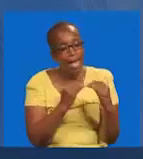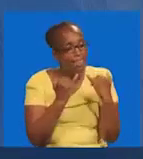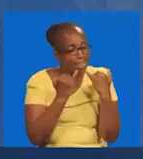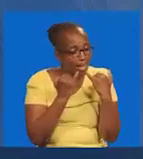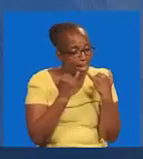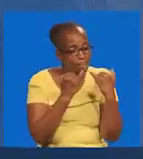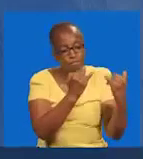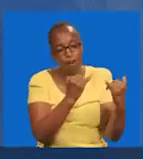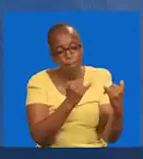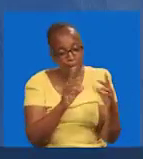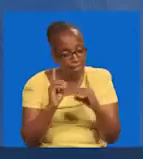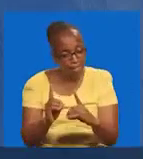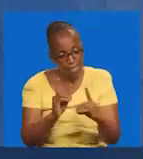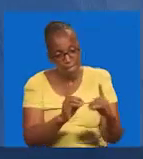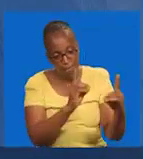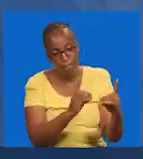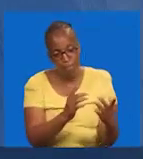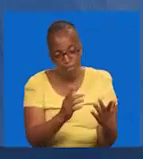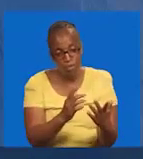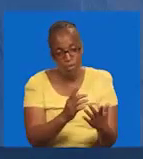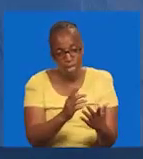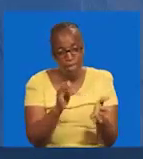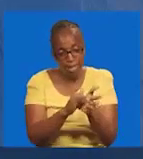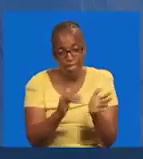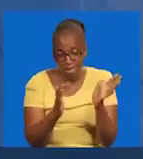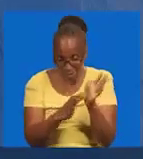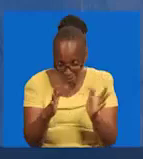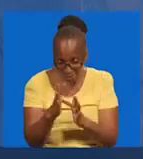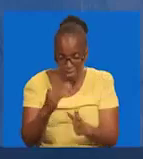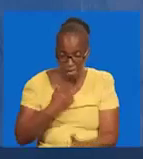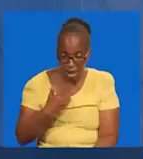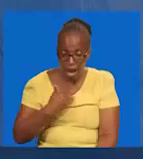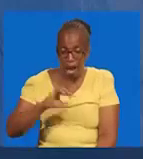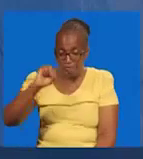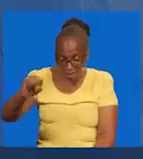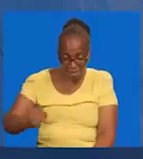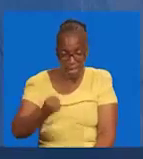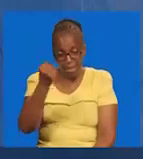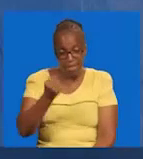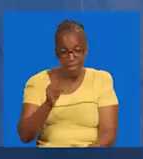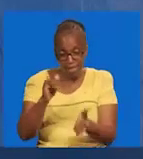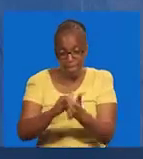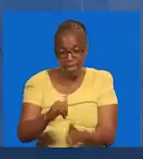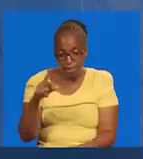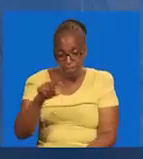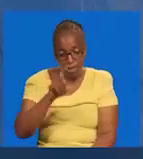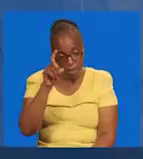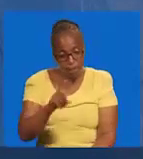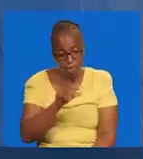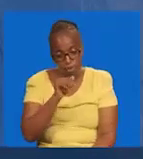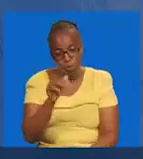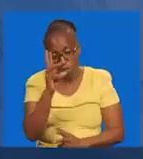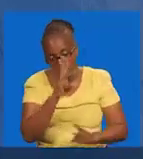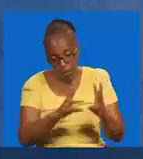Waambiwe. Musi hofu. Yule yesu. Amefufuka. Asante yesu.